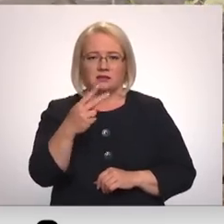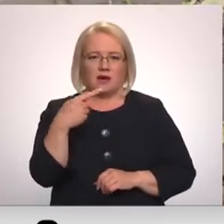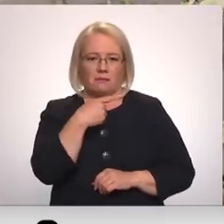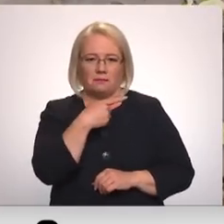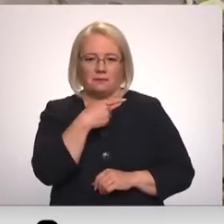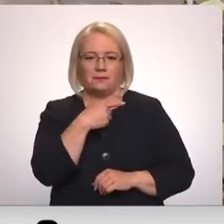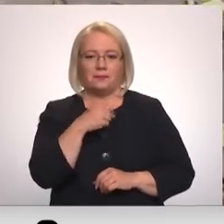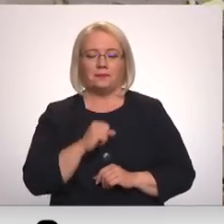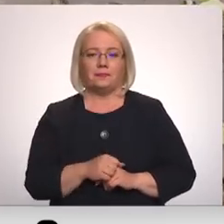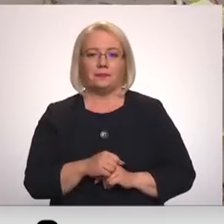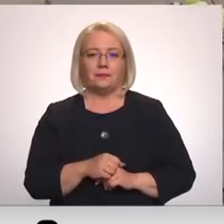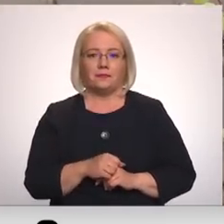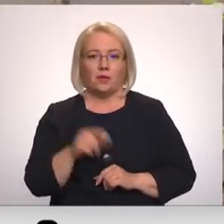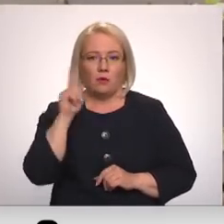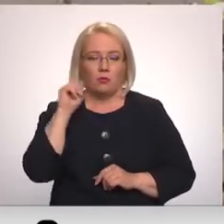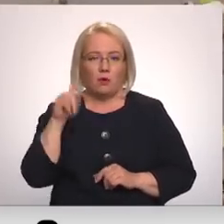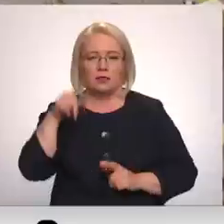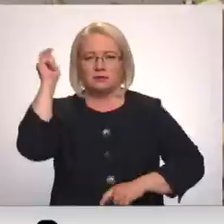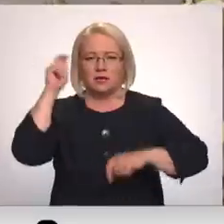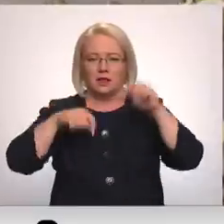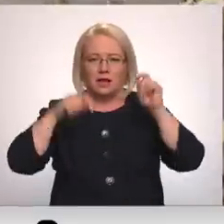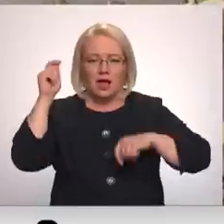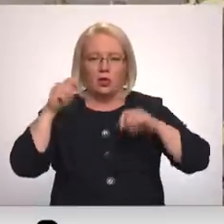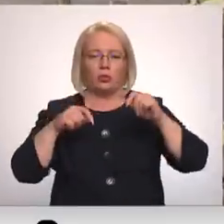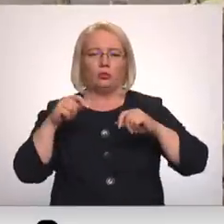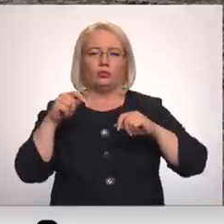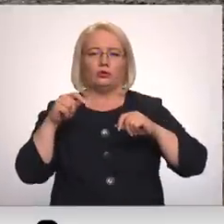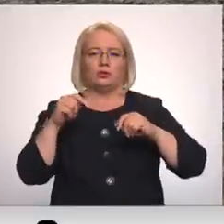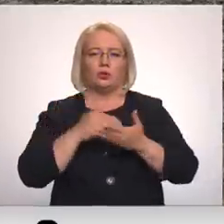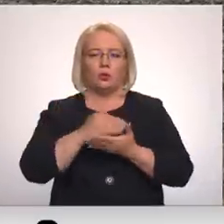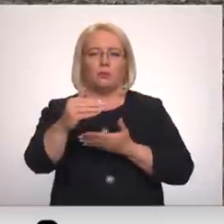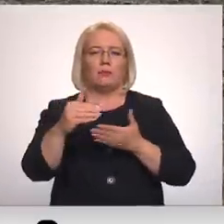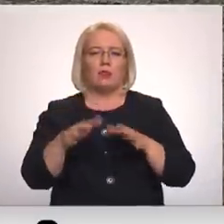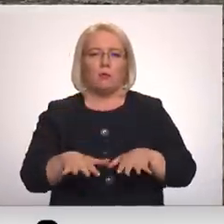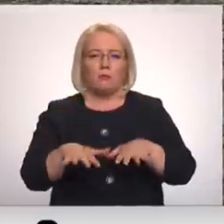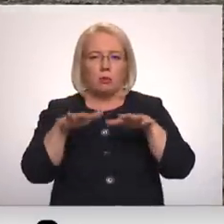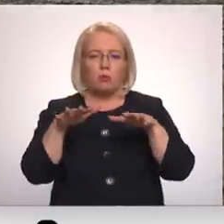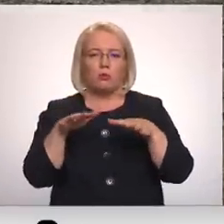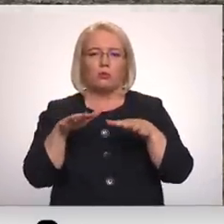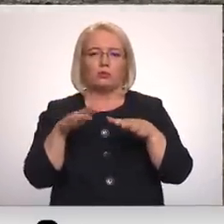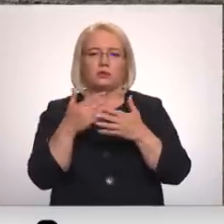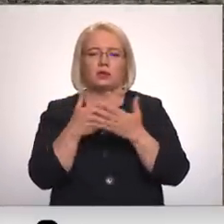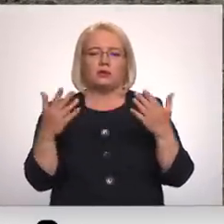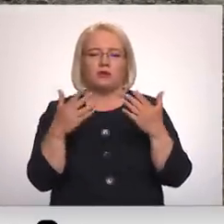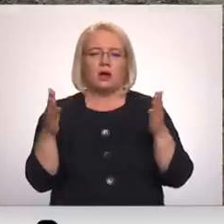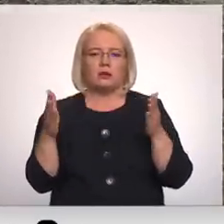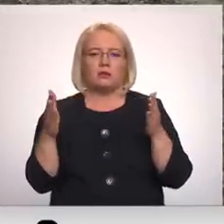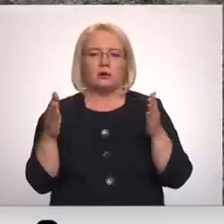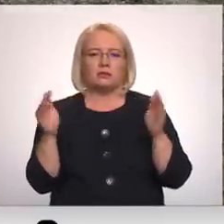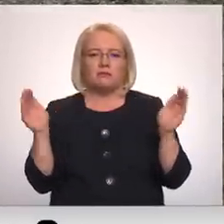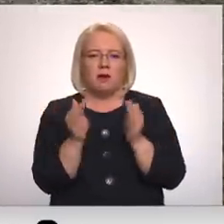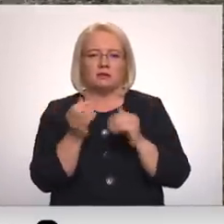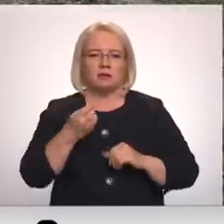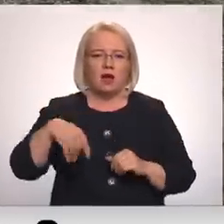Protams, Lietus ūdens turpina plūst arī dažādos mazdāru ziņos un